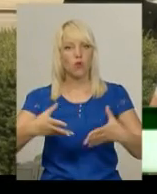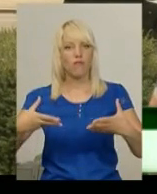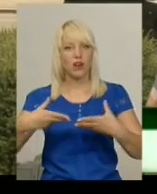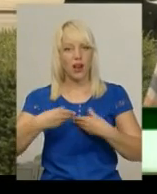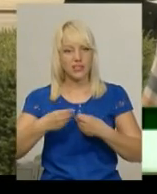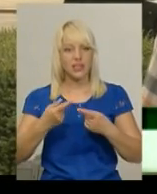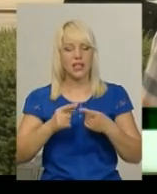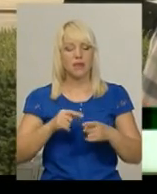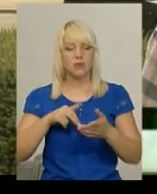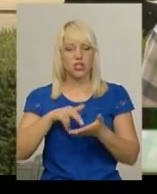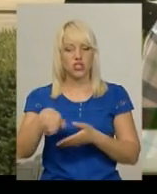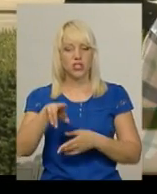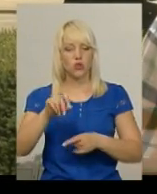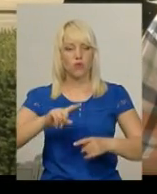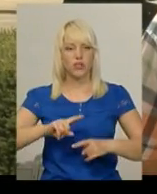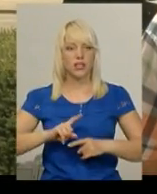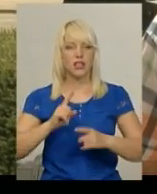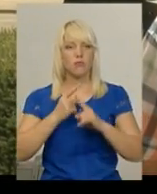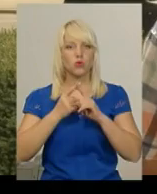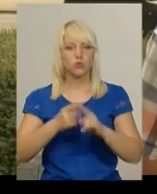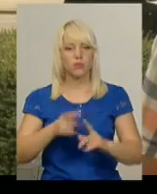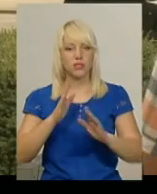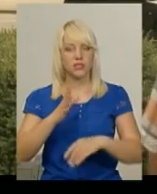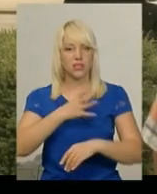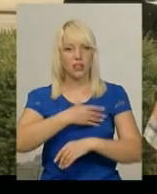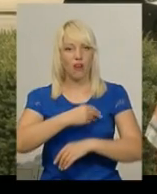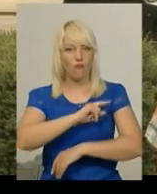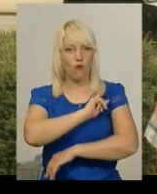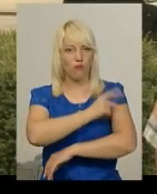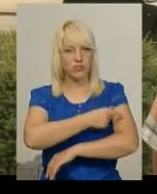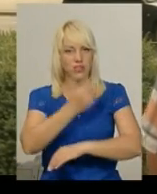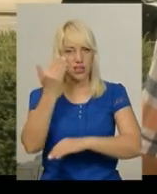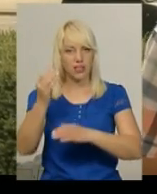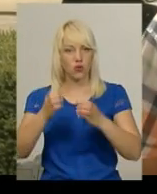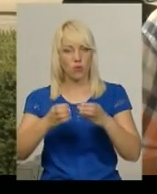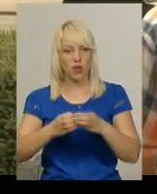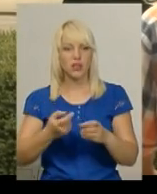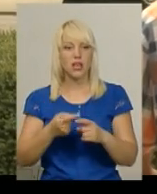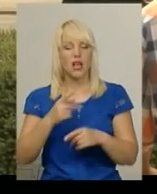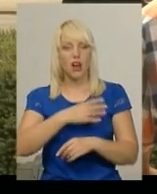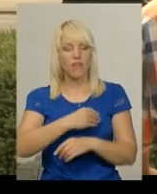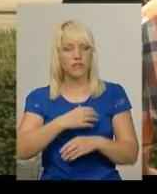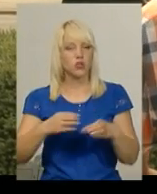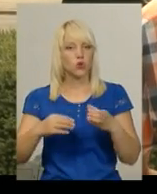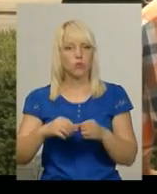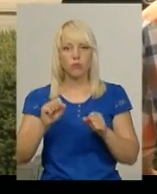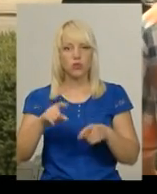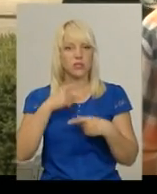до фіналу і поступившися лише в сильній команді Львова, у львівській команді, треба сказати, що всі